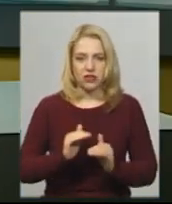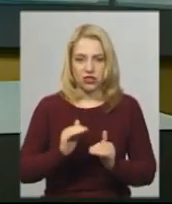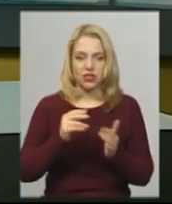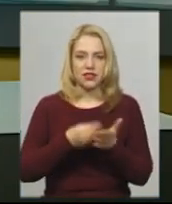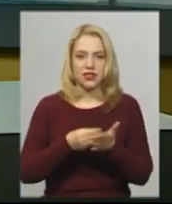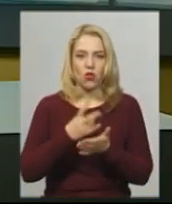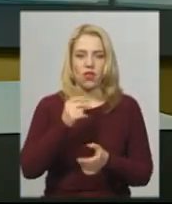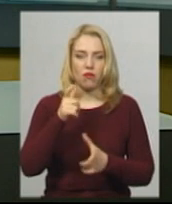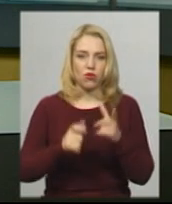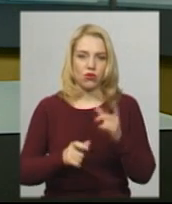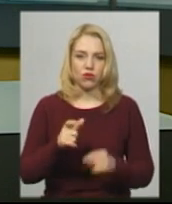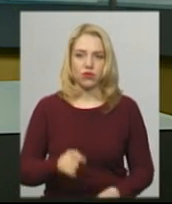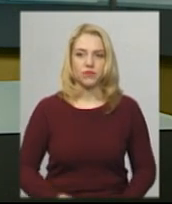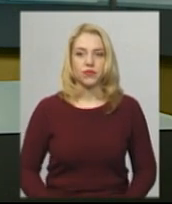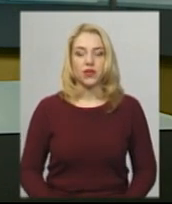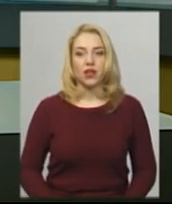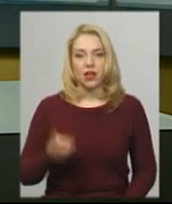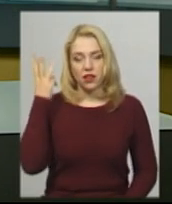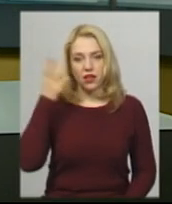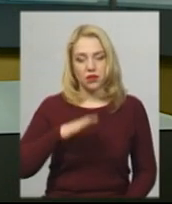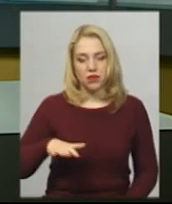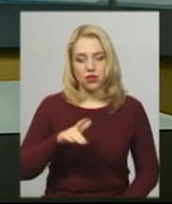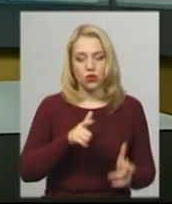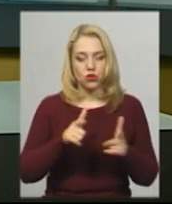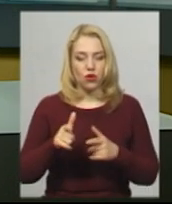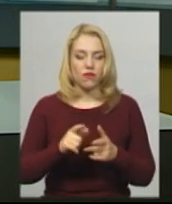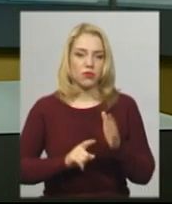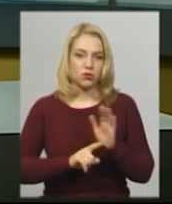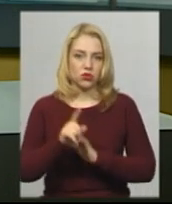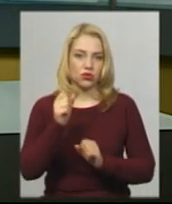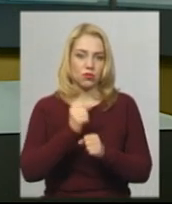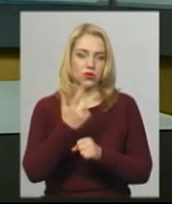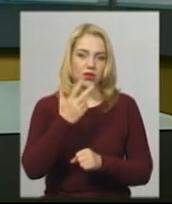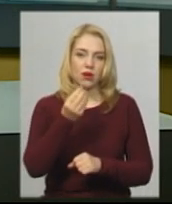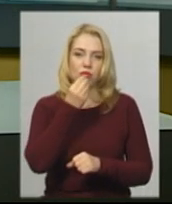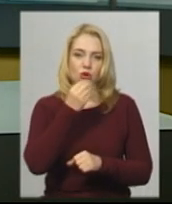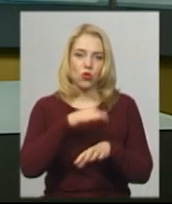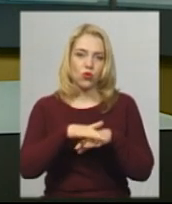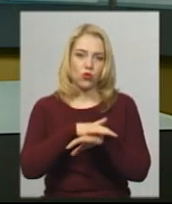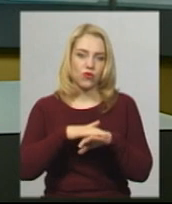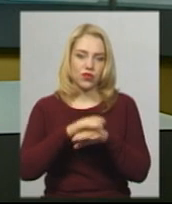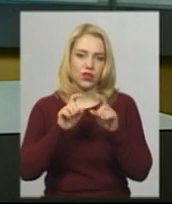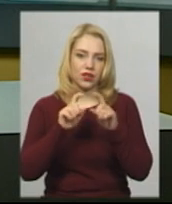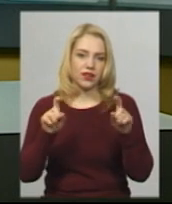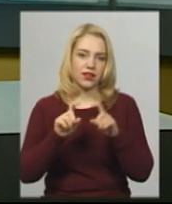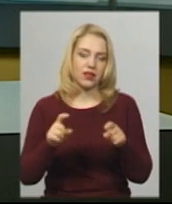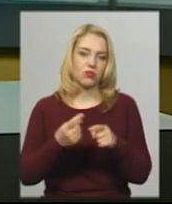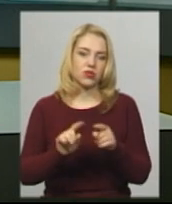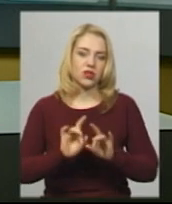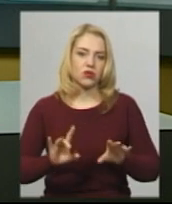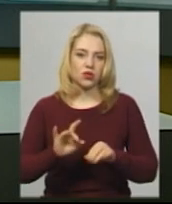На Хмельниччині готові розпочати роботу три продуктові ринки. Про це сьогодні сказав голова Хмельницької